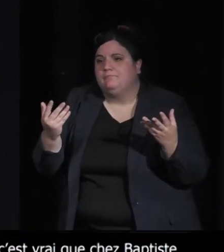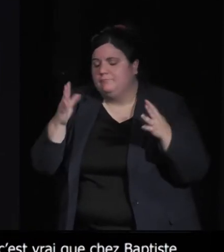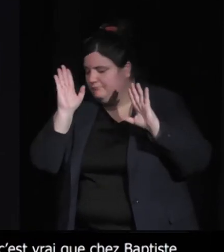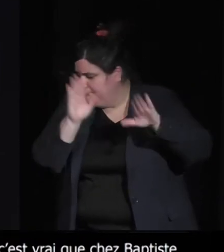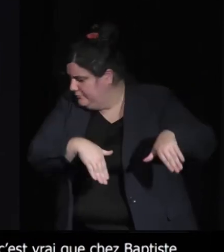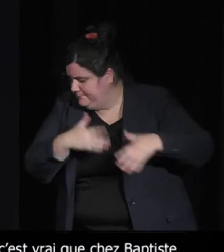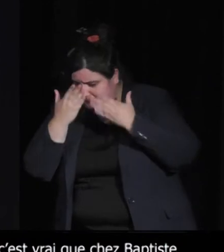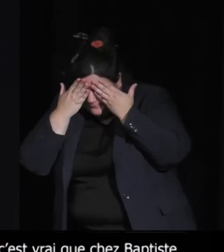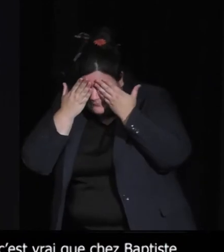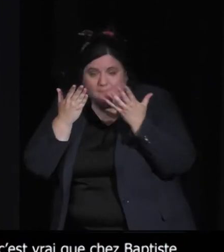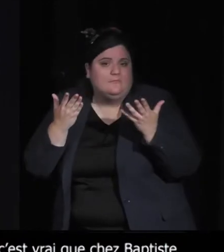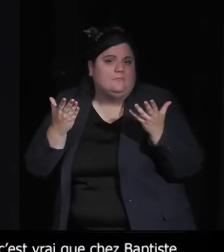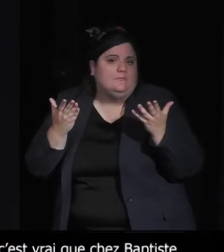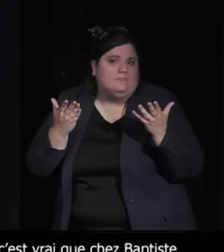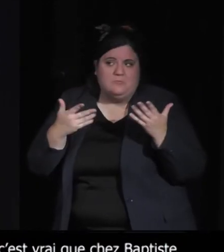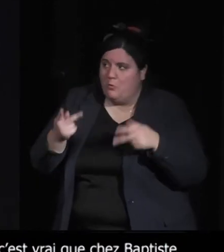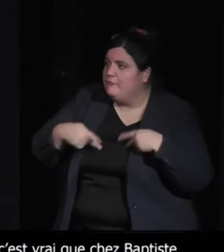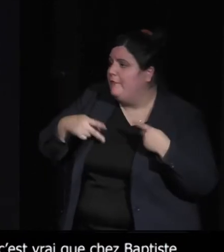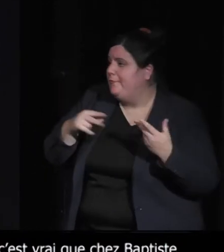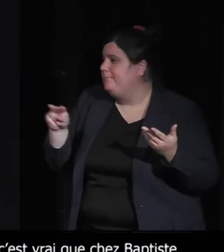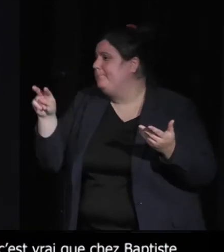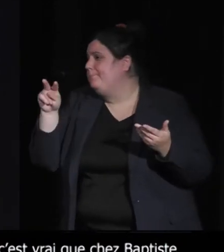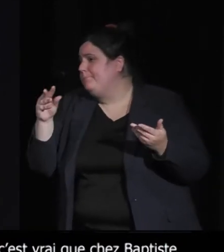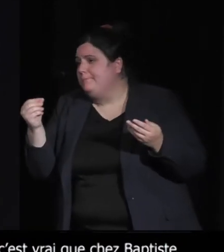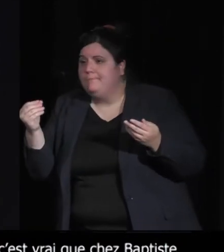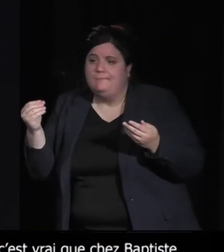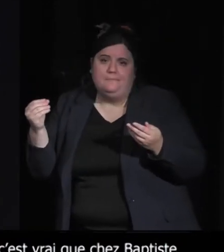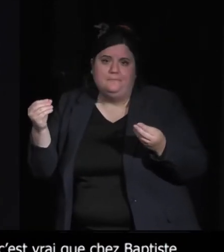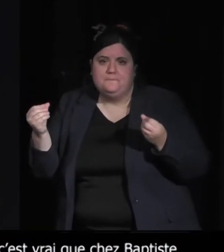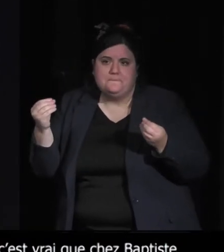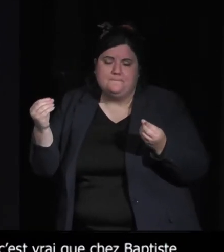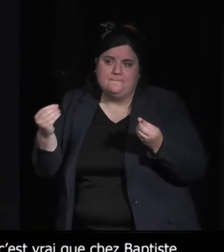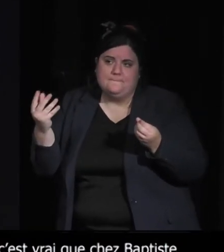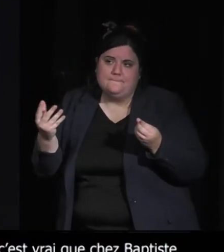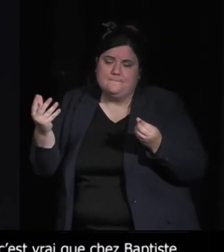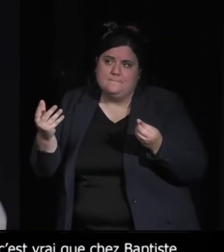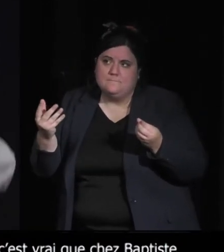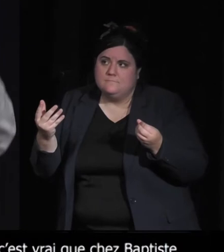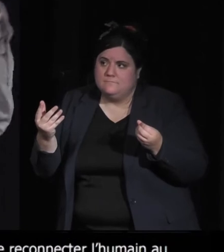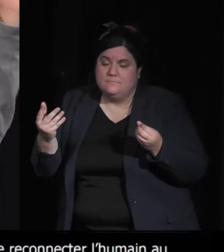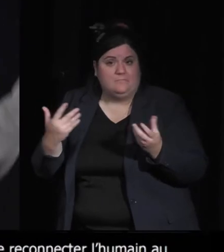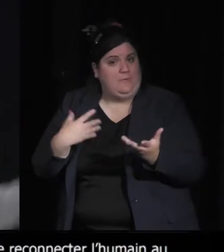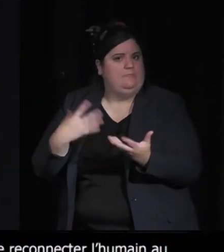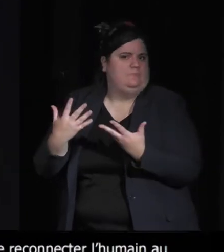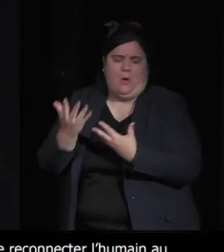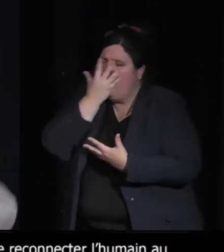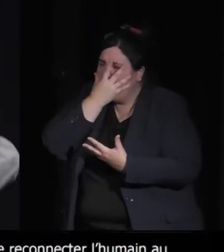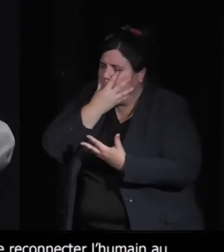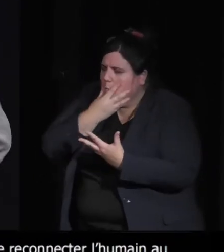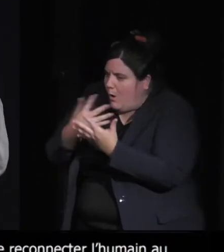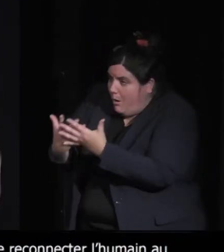Quand on voit le vivant, souvent, c'est au travers de... Soit c'est la beauté du vivant,